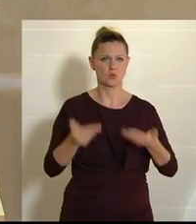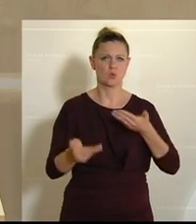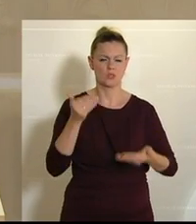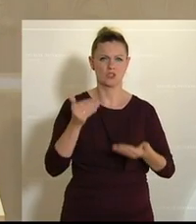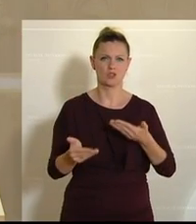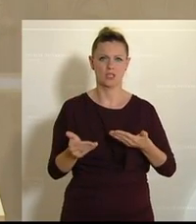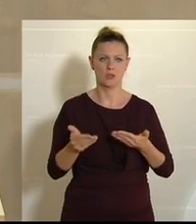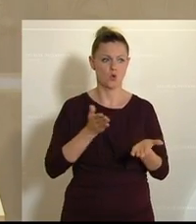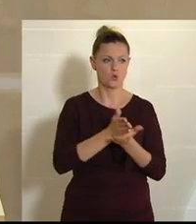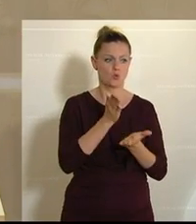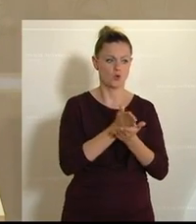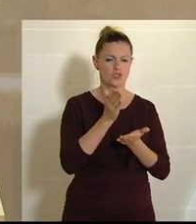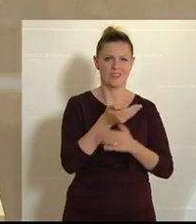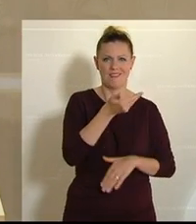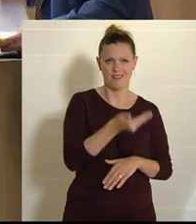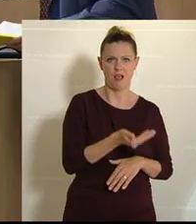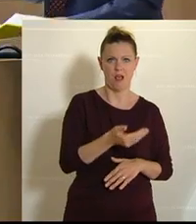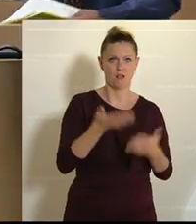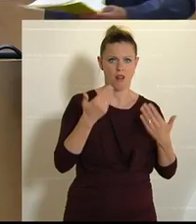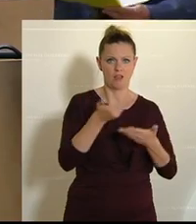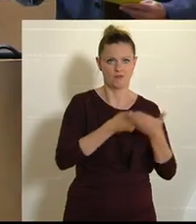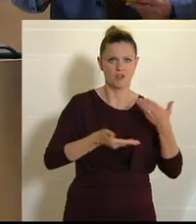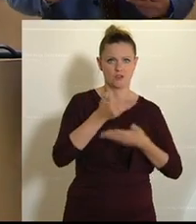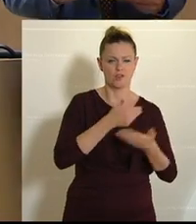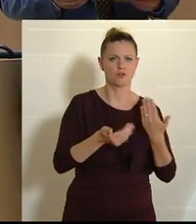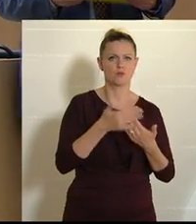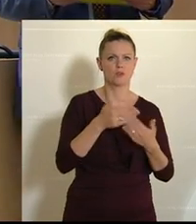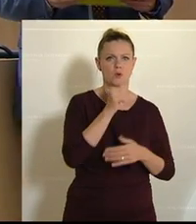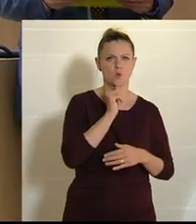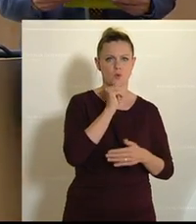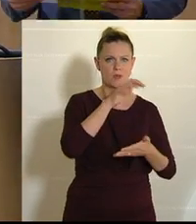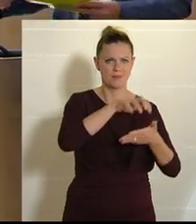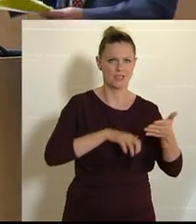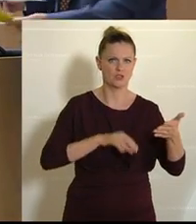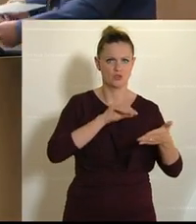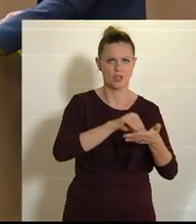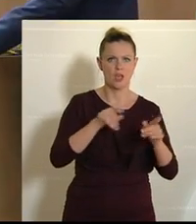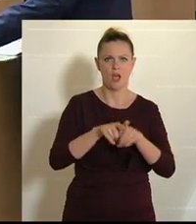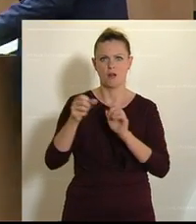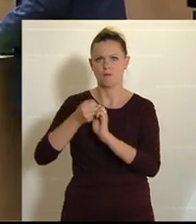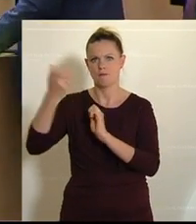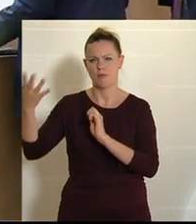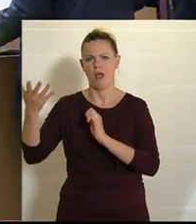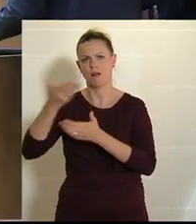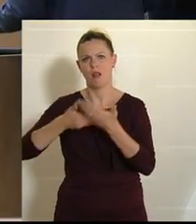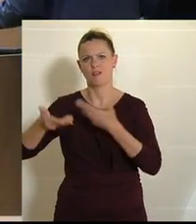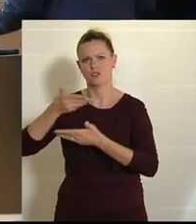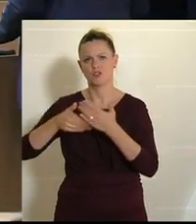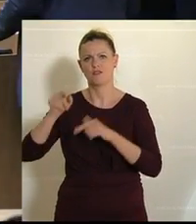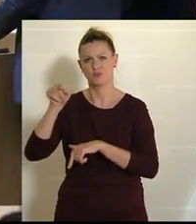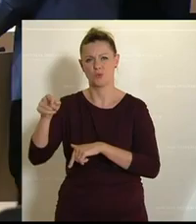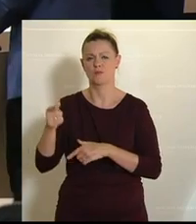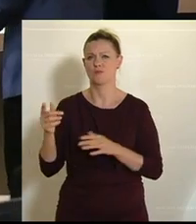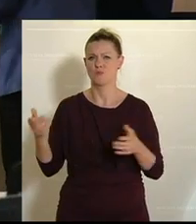den durchschnittlichen Einkommen in der Landwirtschaft, siehe Grüner Bericht, und den Einkommen in der Berg-Landwirtschaft. Wir müssen diese Lücke